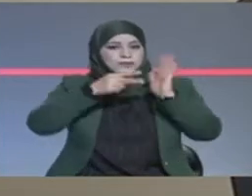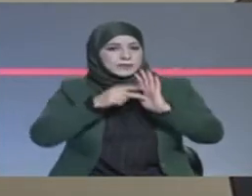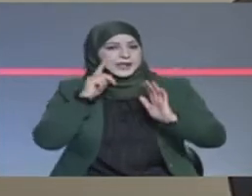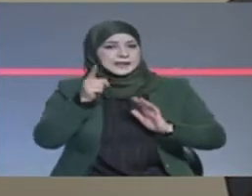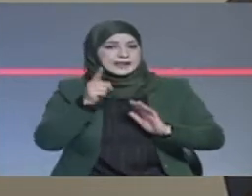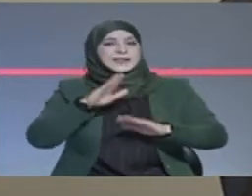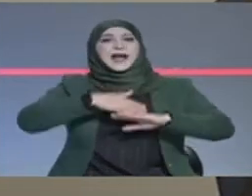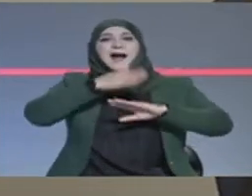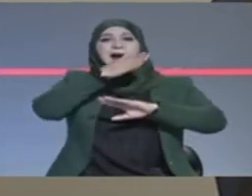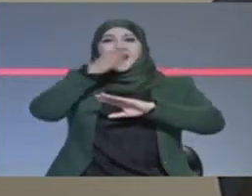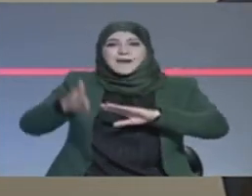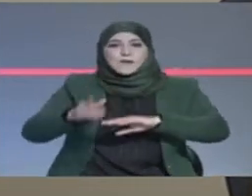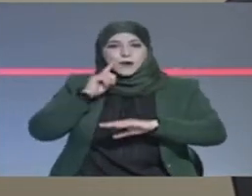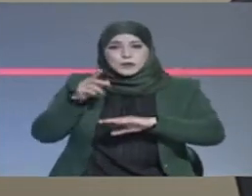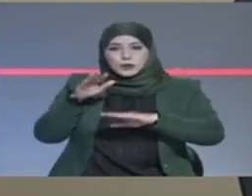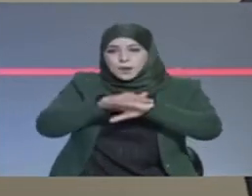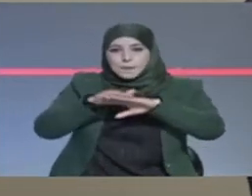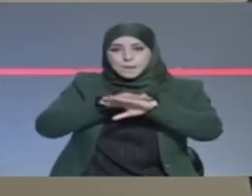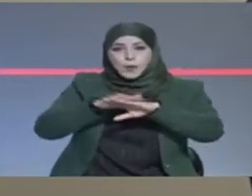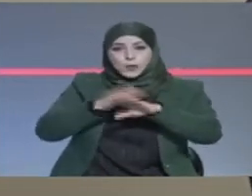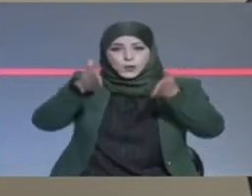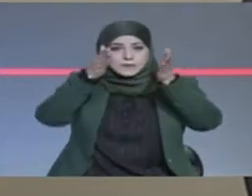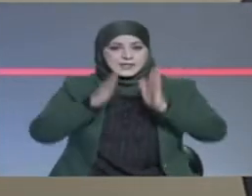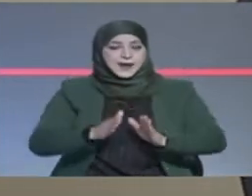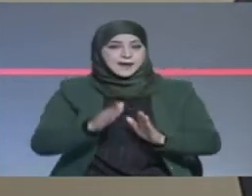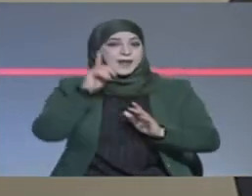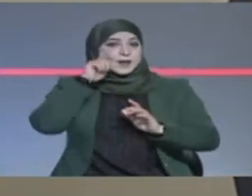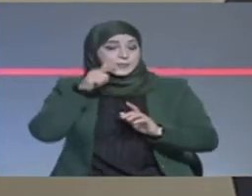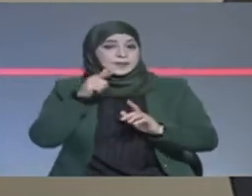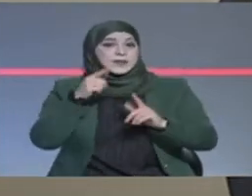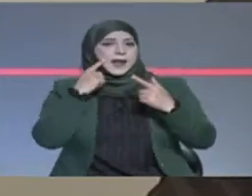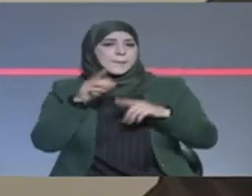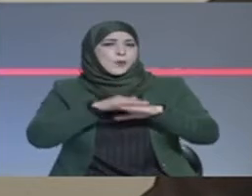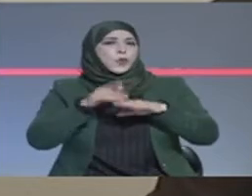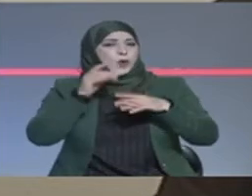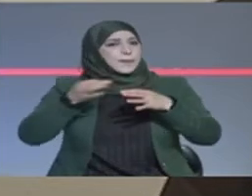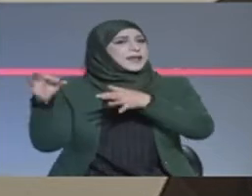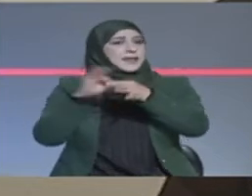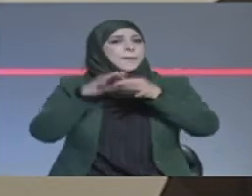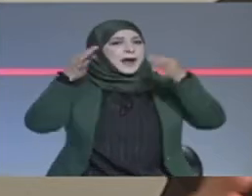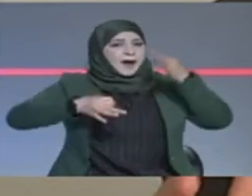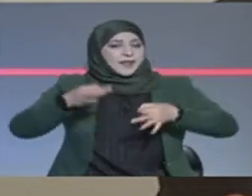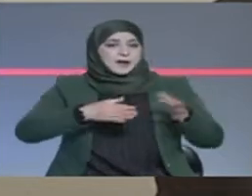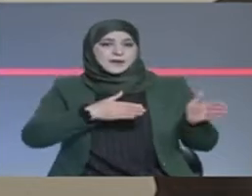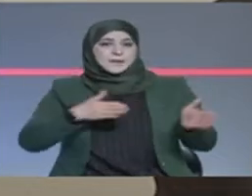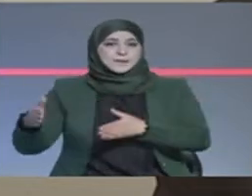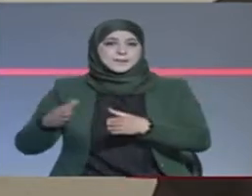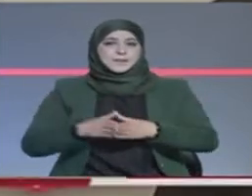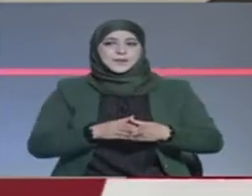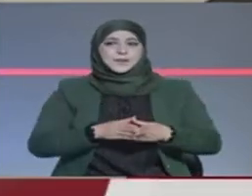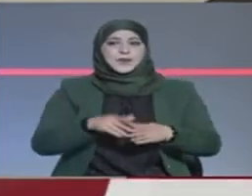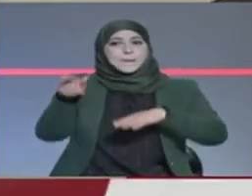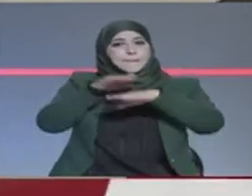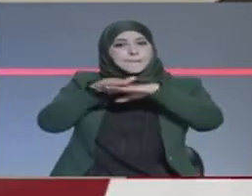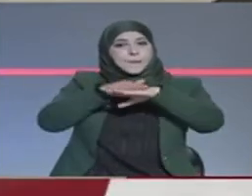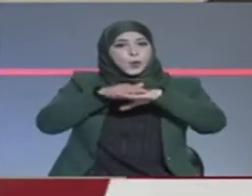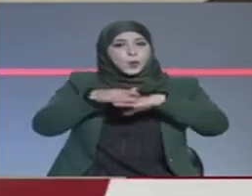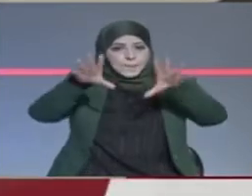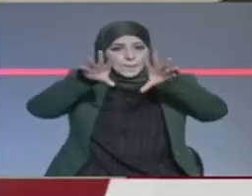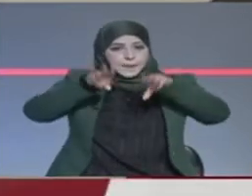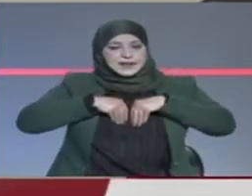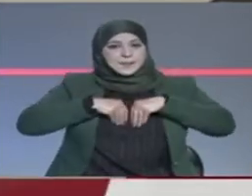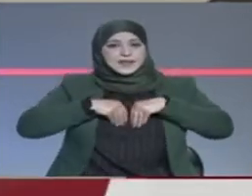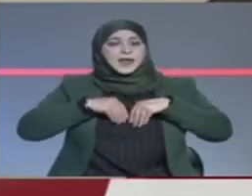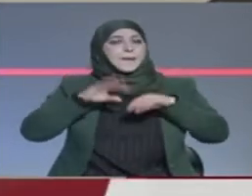المرور إلى الجوانب الأصلية لمسألة ألبت فيها يبقى قضائيا يعني مسألة القبول من عدمها من الناحية